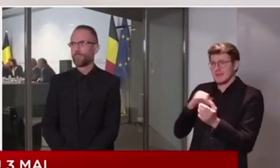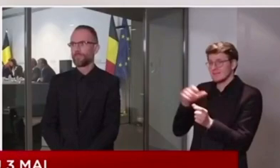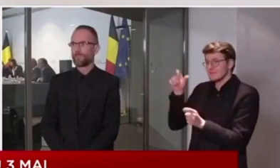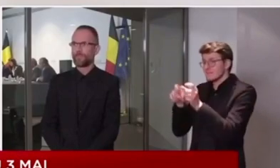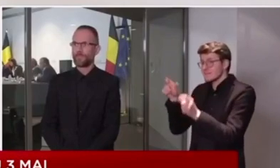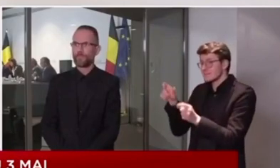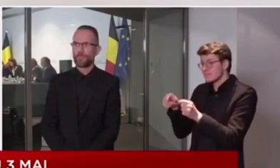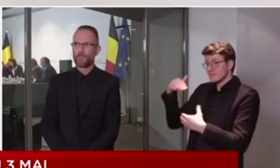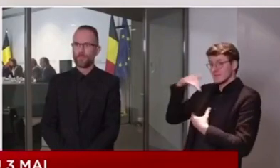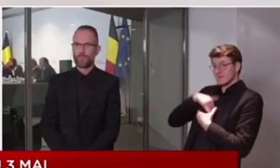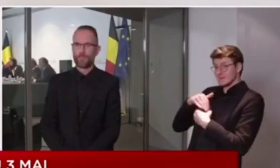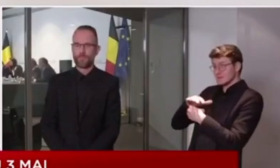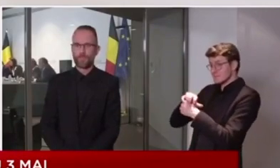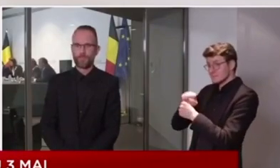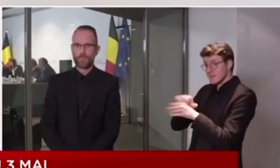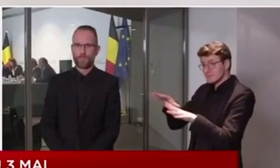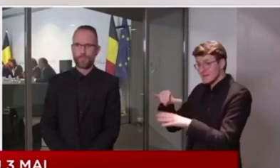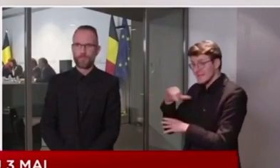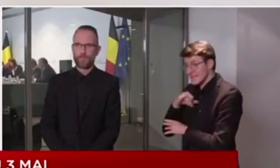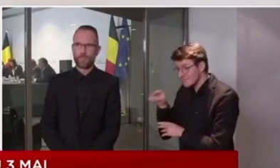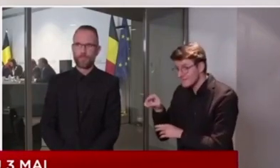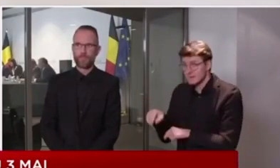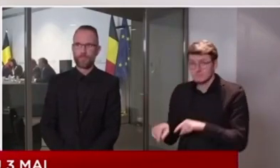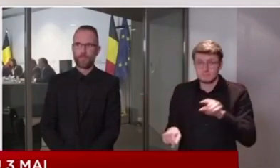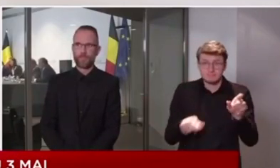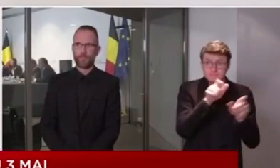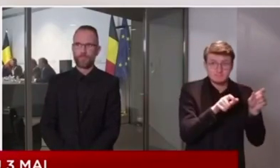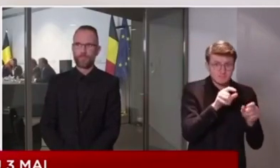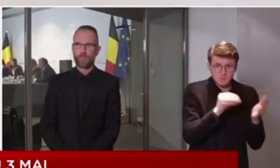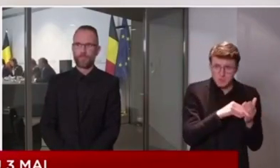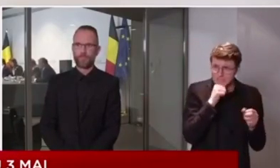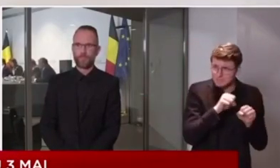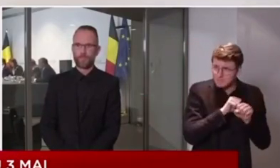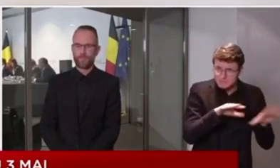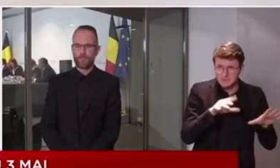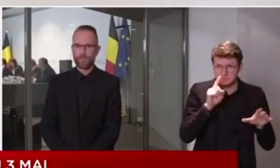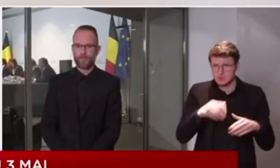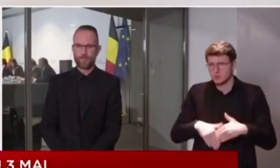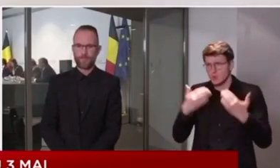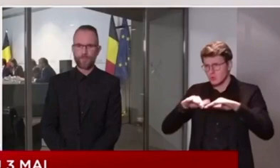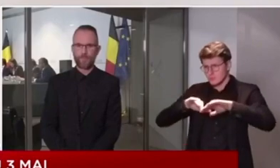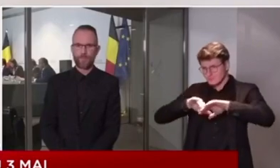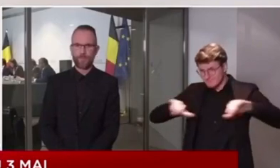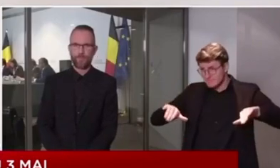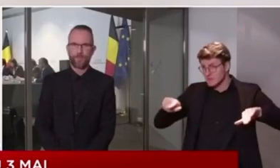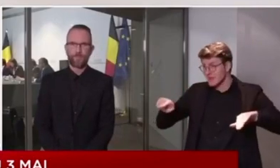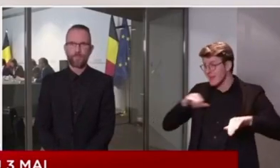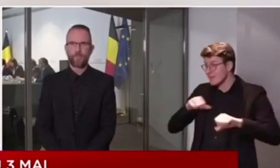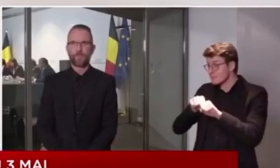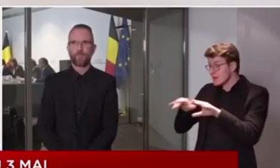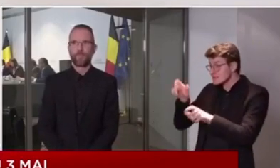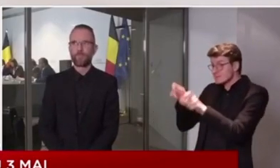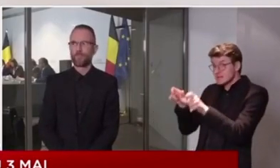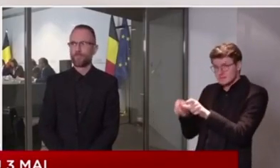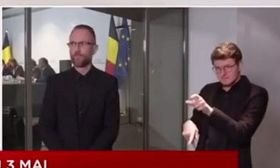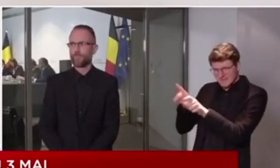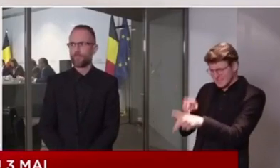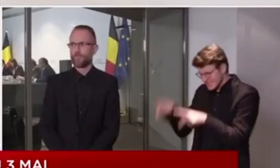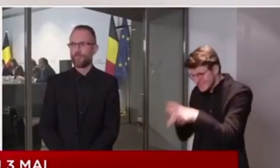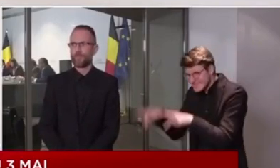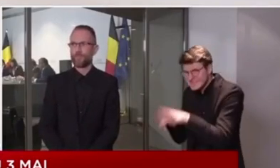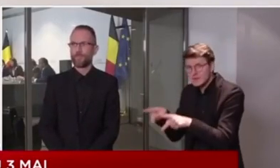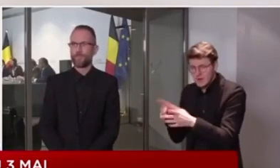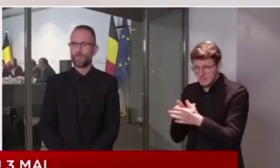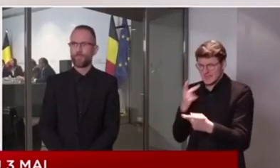patients Covid et veiller à maintenir en bonne santé les autres résidents. De plus, cela nous donne une